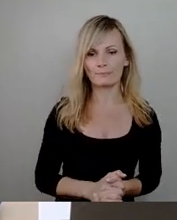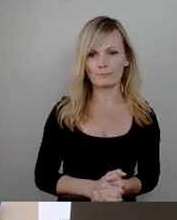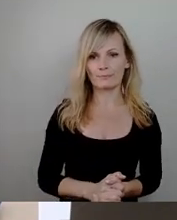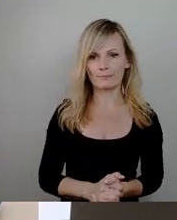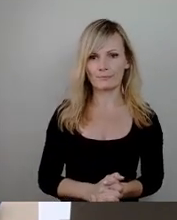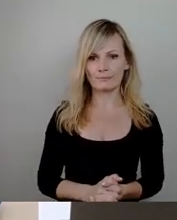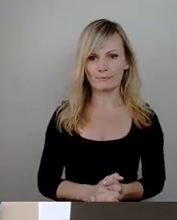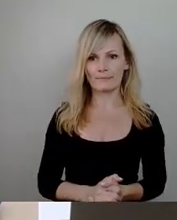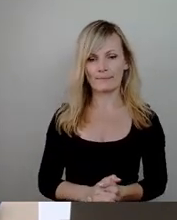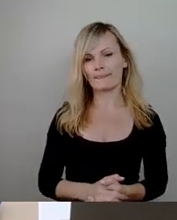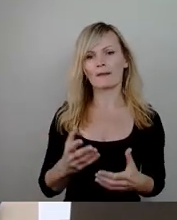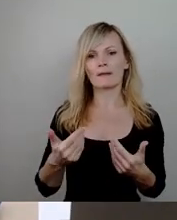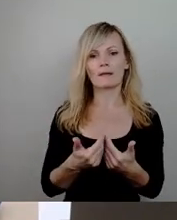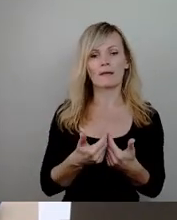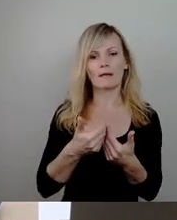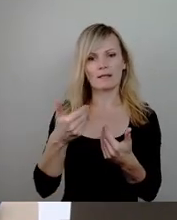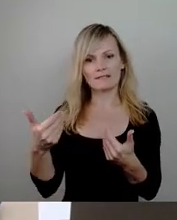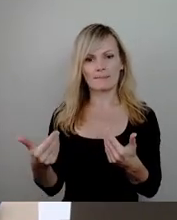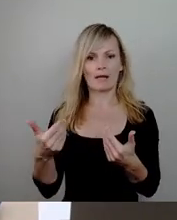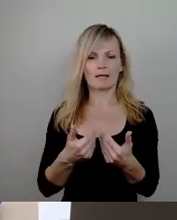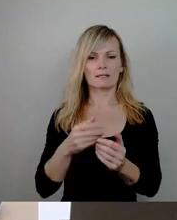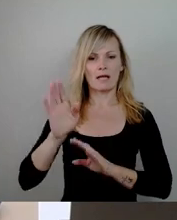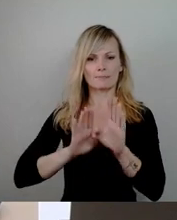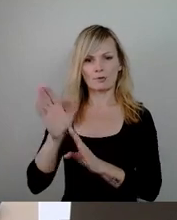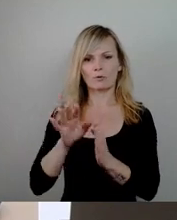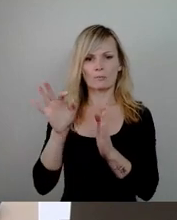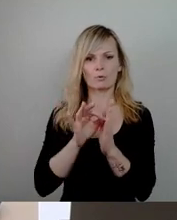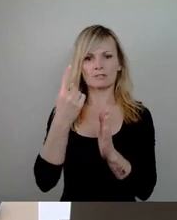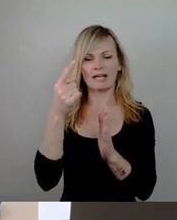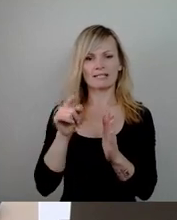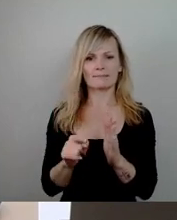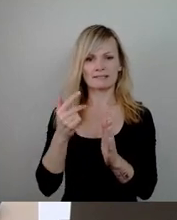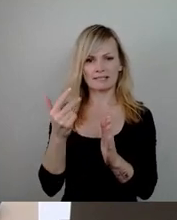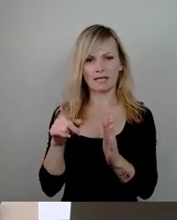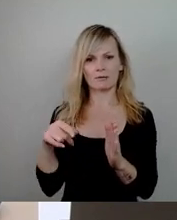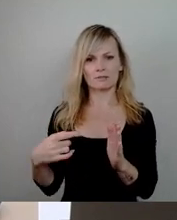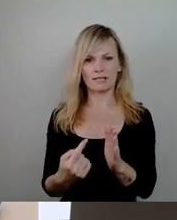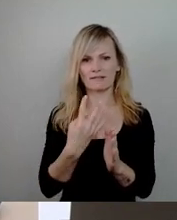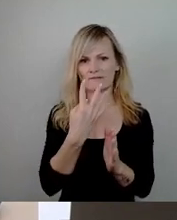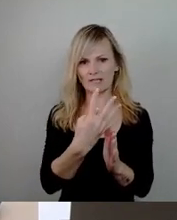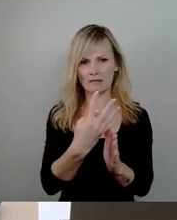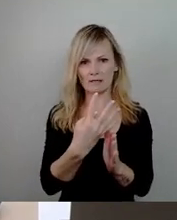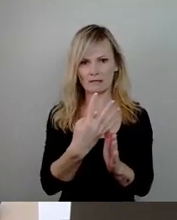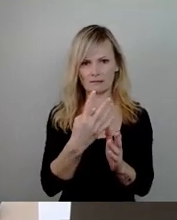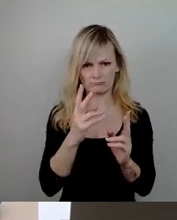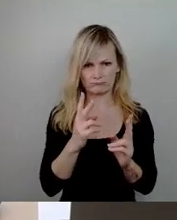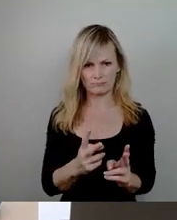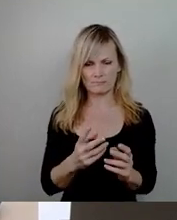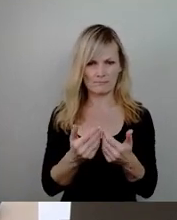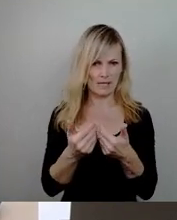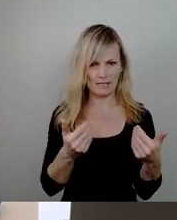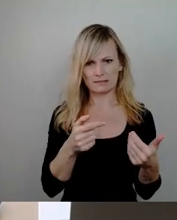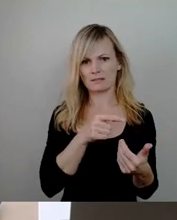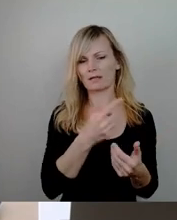separate Abstimmung gewünscht, der Punkte 1 bis 3 und dann des Punktes 4. Und bei 4, wie